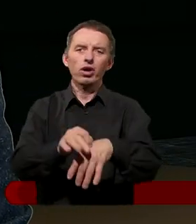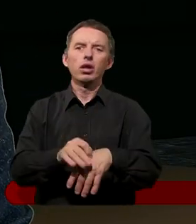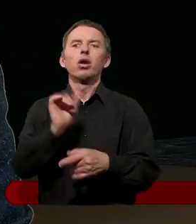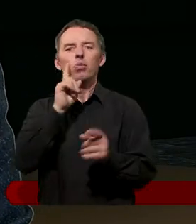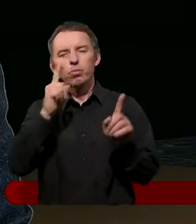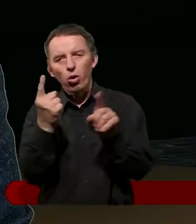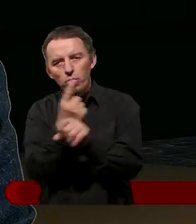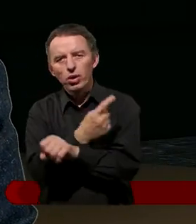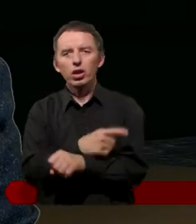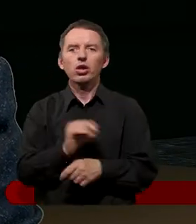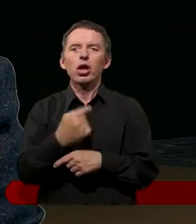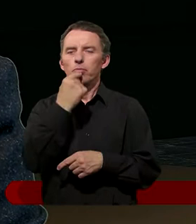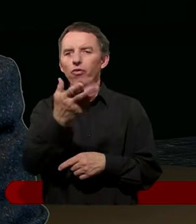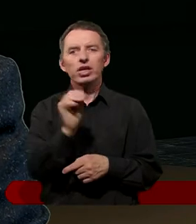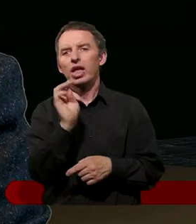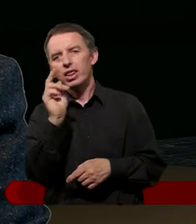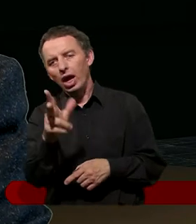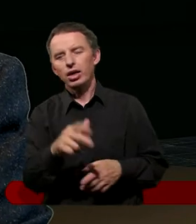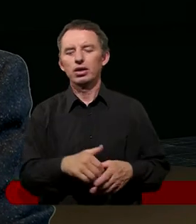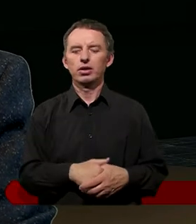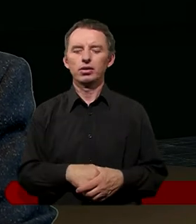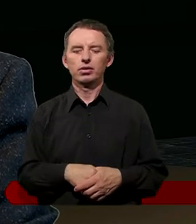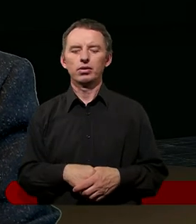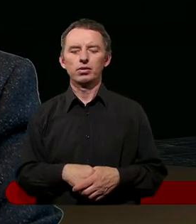razy się pomyli albo co powie nie tak, prawda?